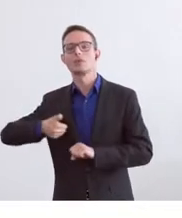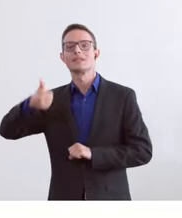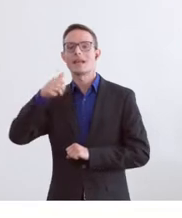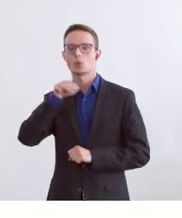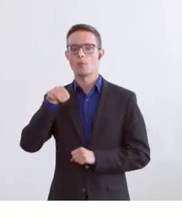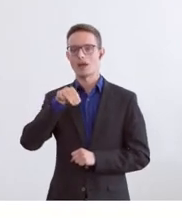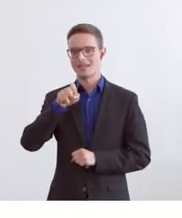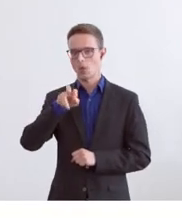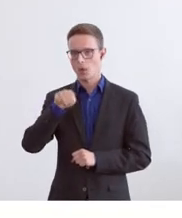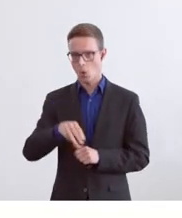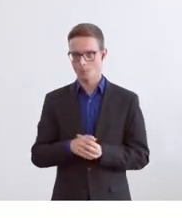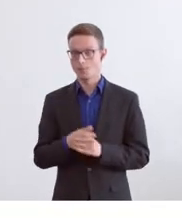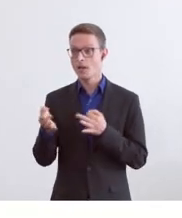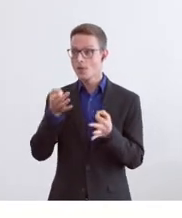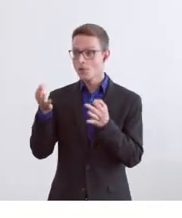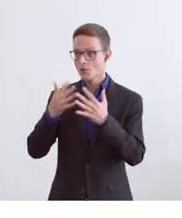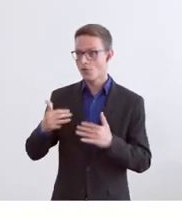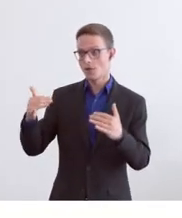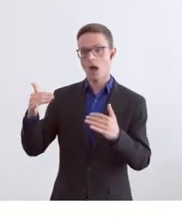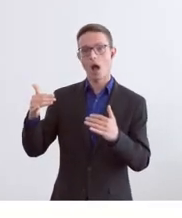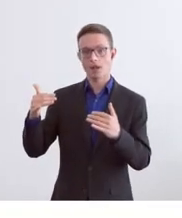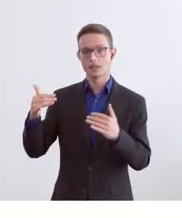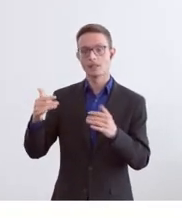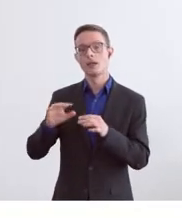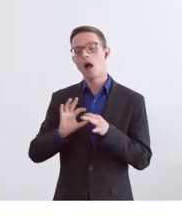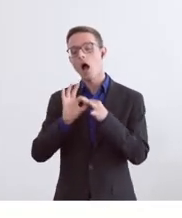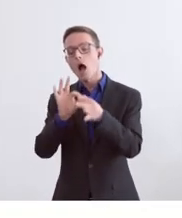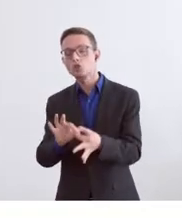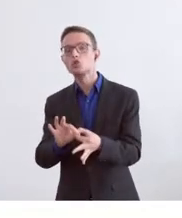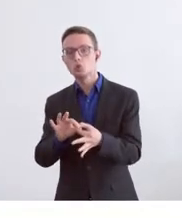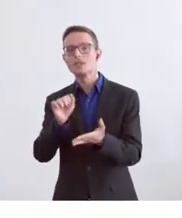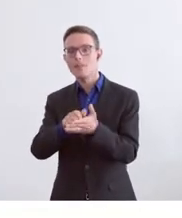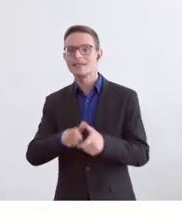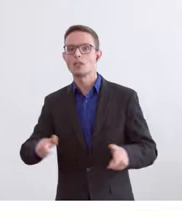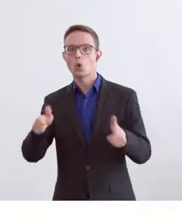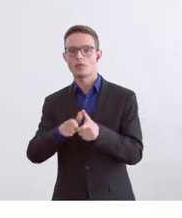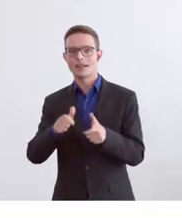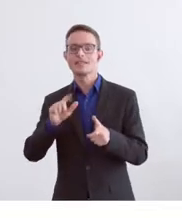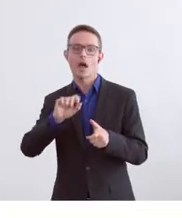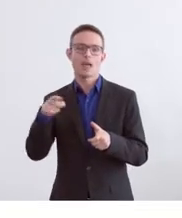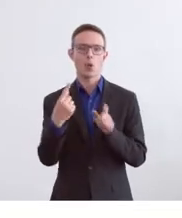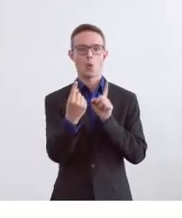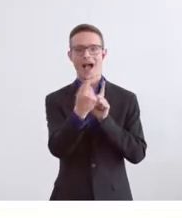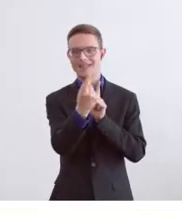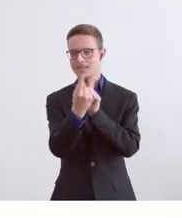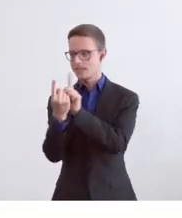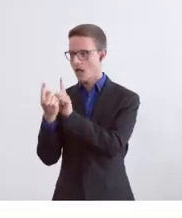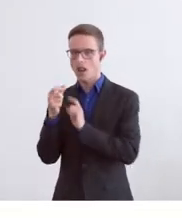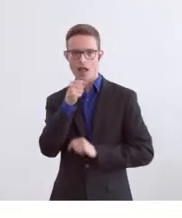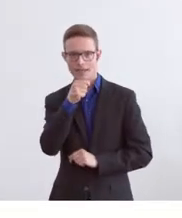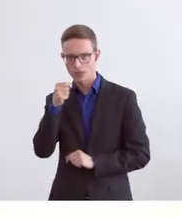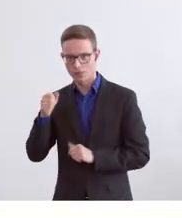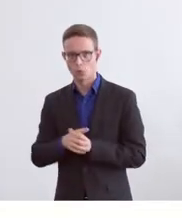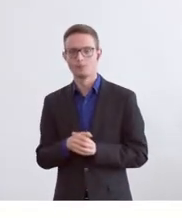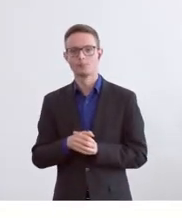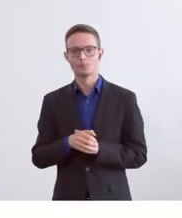Sie möglich im Plenum entweder oder im Anschluss an die Medienkonferenz gerne noch in Einzelinterviews. Wir würden in der Reihenfolge